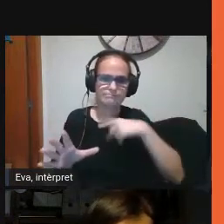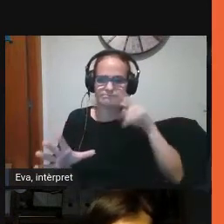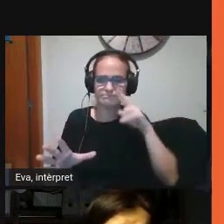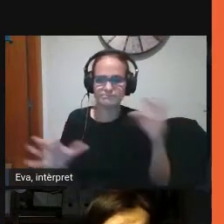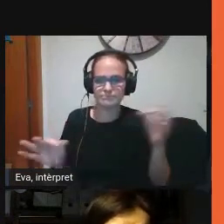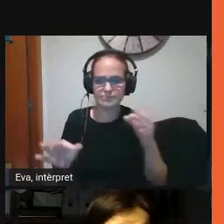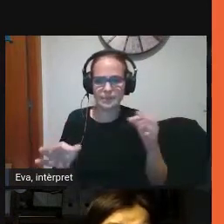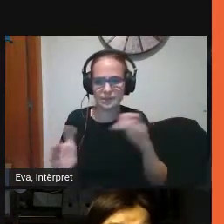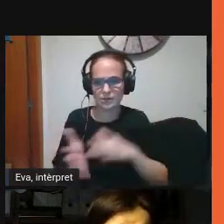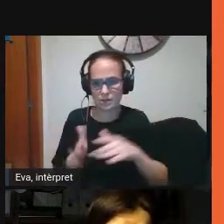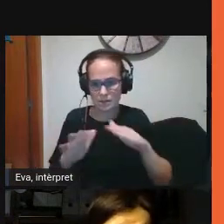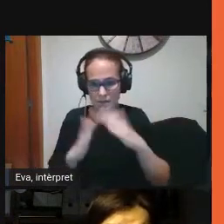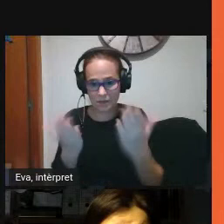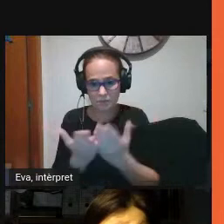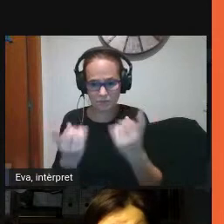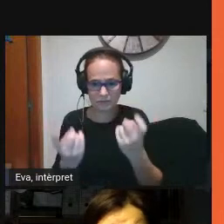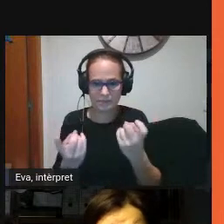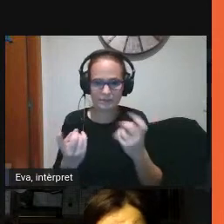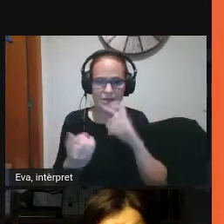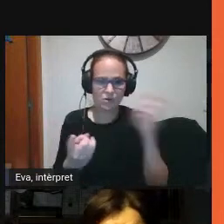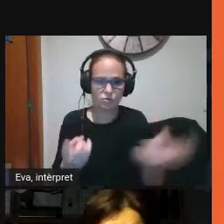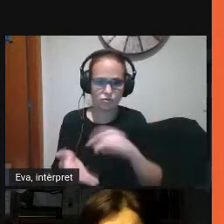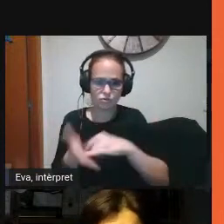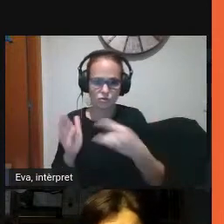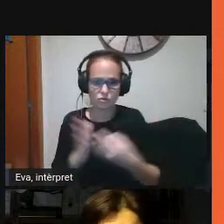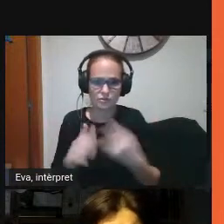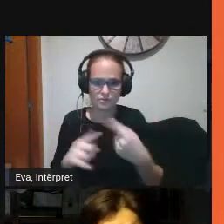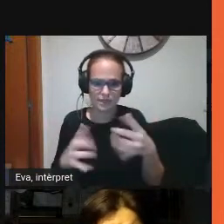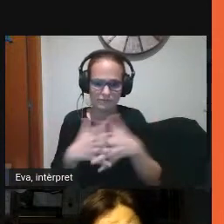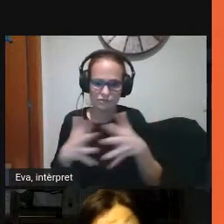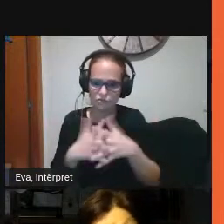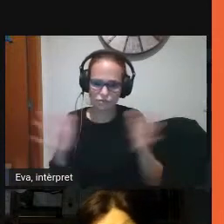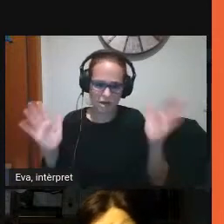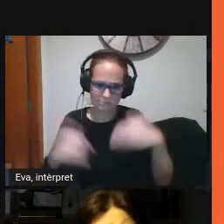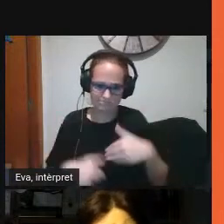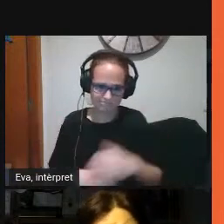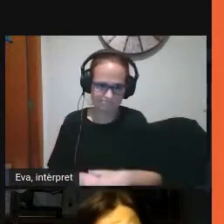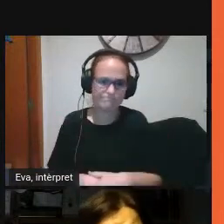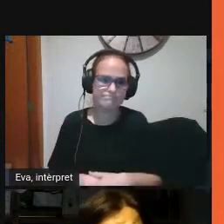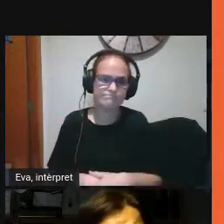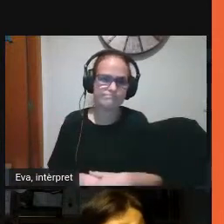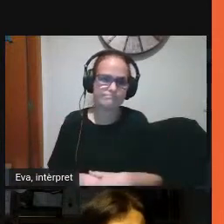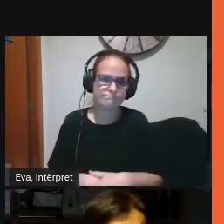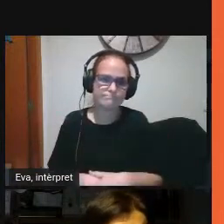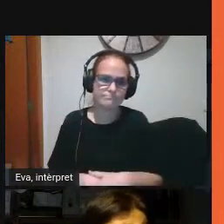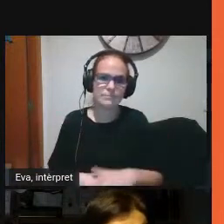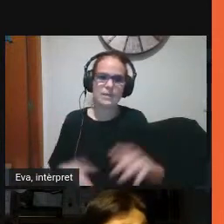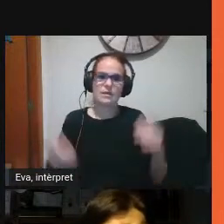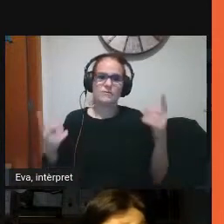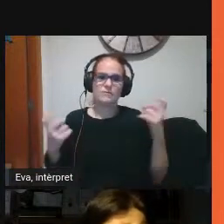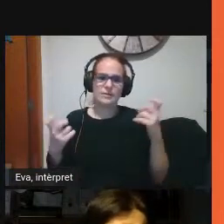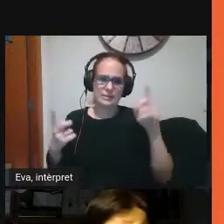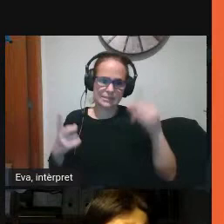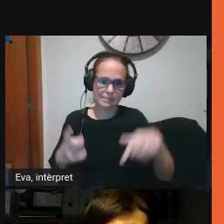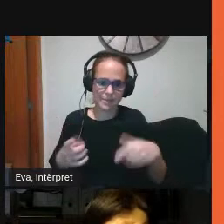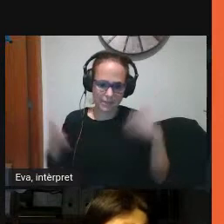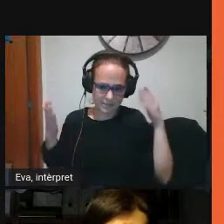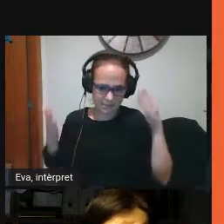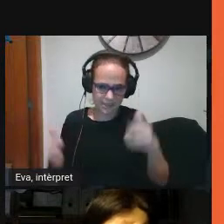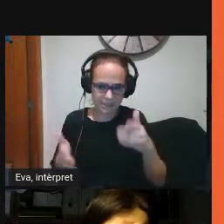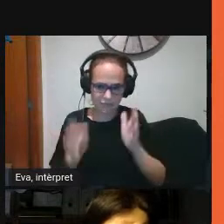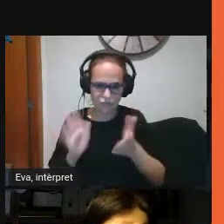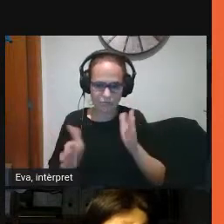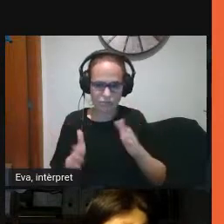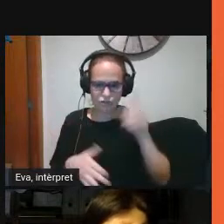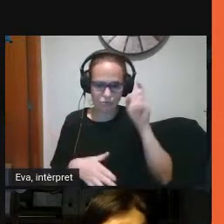dotar l'escola d'una sèrie de recursos tecnològics i infraestructures havíem de centrar-nos una mica en la formació